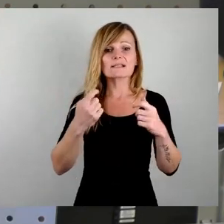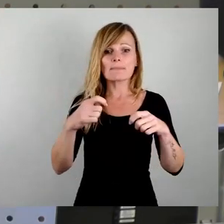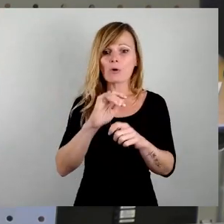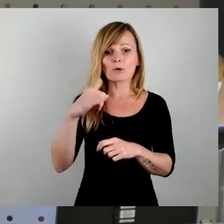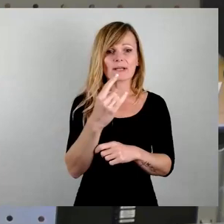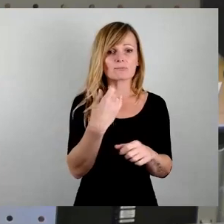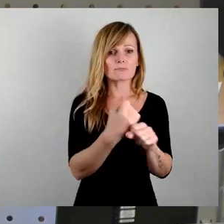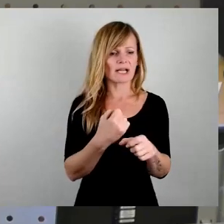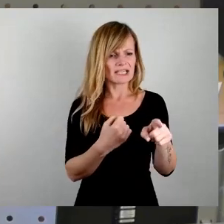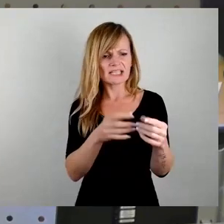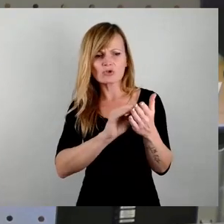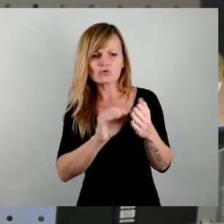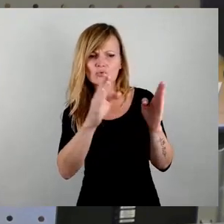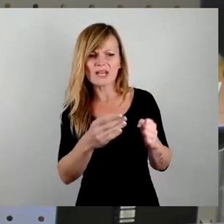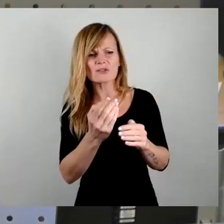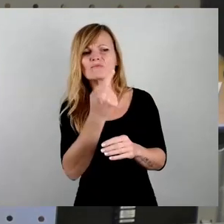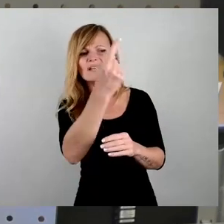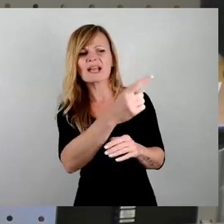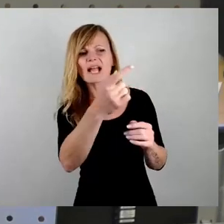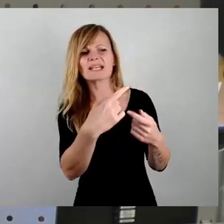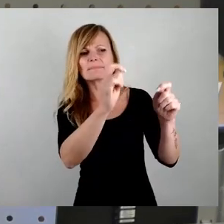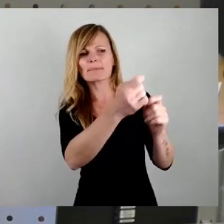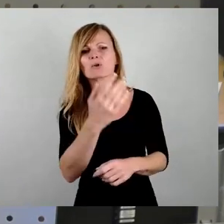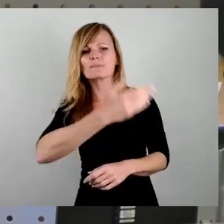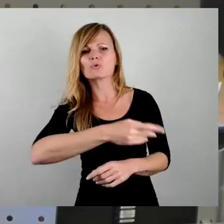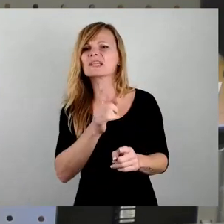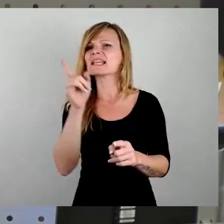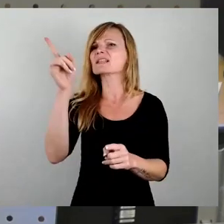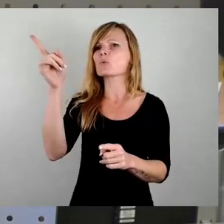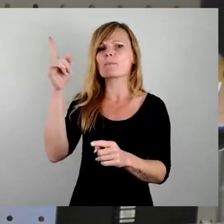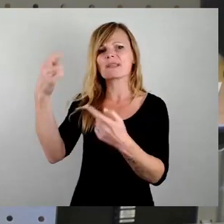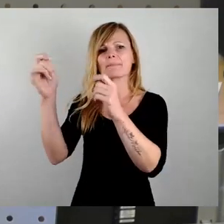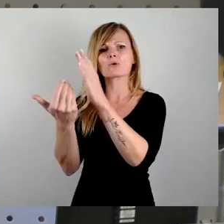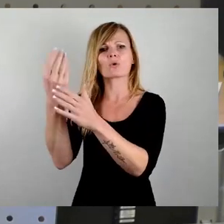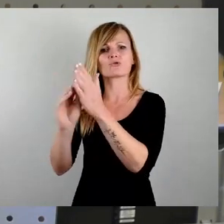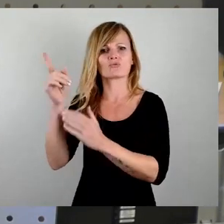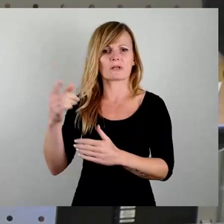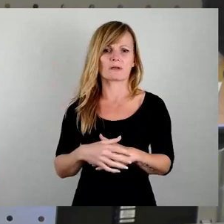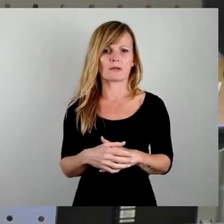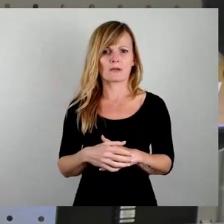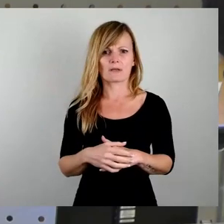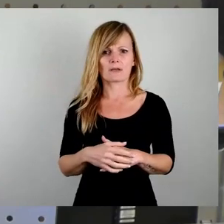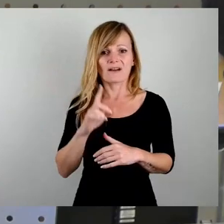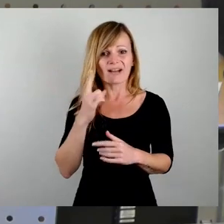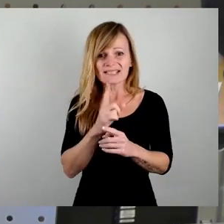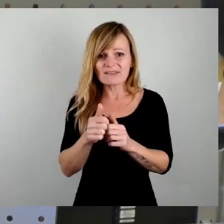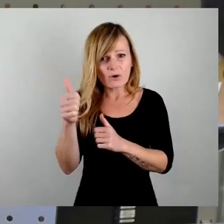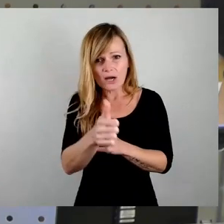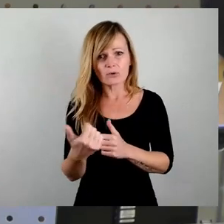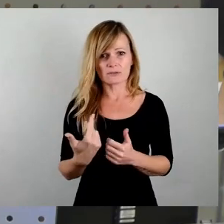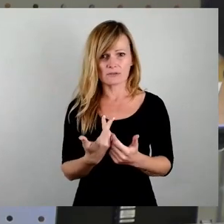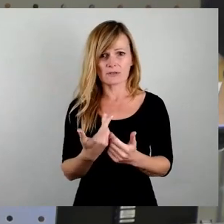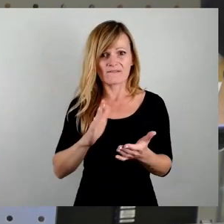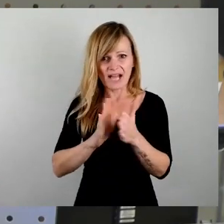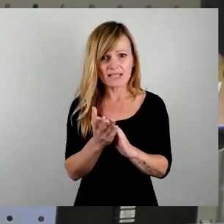können wir nicht mehr bauen, die ist zu weit weg, die ist im Süden. Nee, nee, wir müssen da oben jetzt eine neue Schule bauen. Wir wissen das alles nicht, weil wir nicht in den Verhandlungen sind.